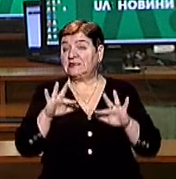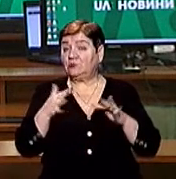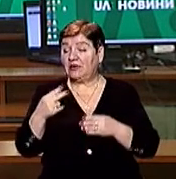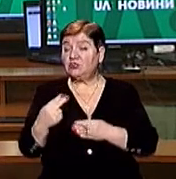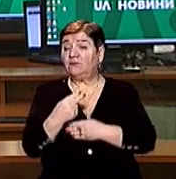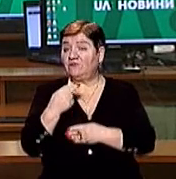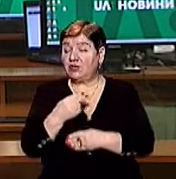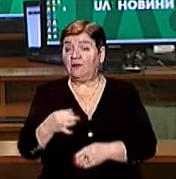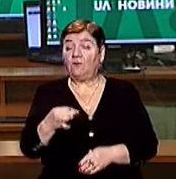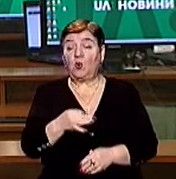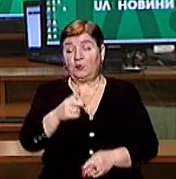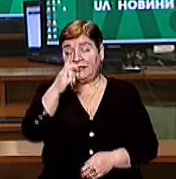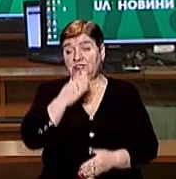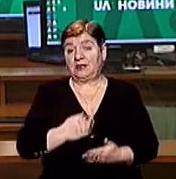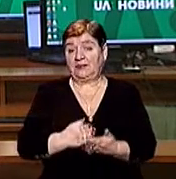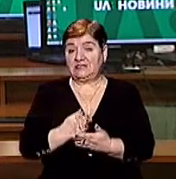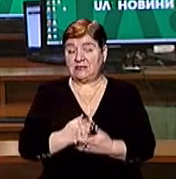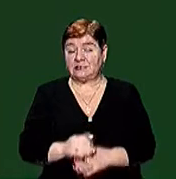вивчають в облдержадміністрації